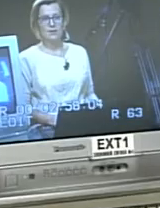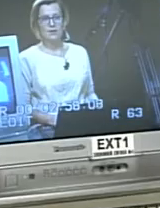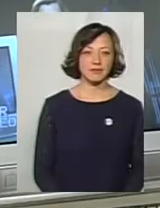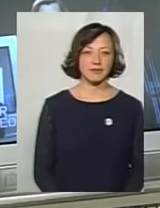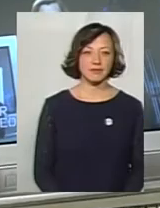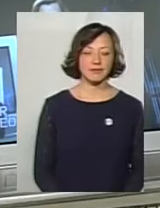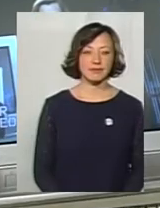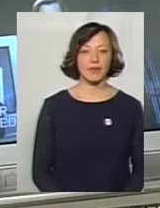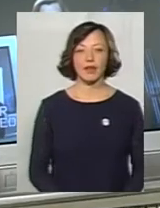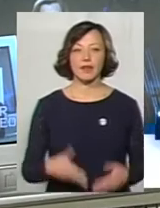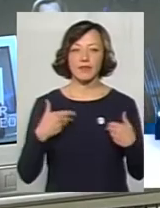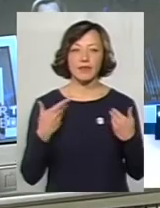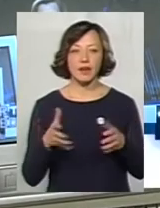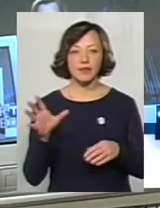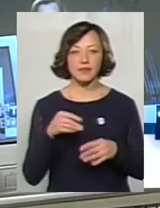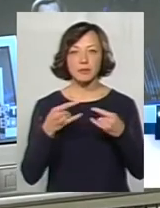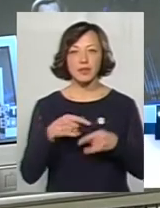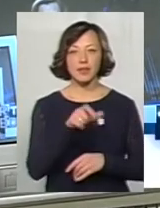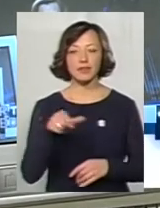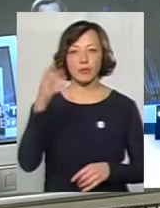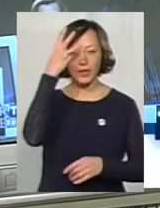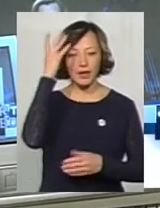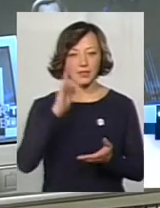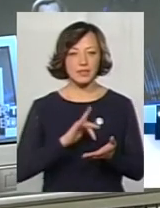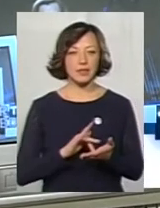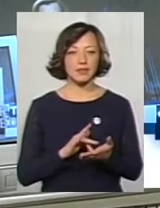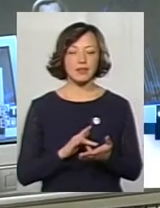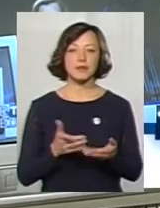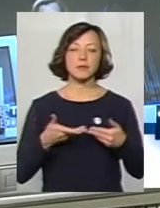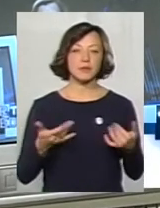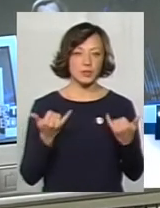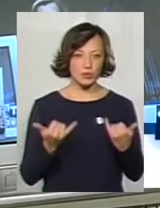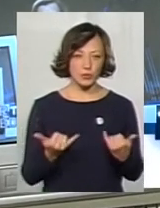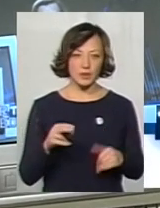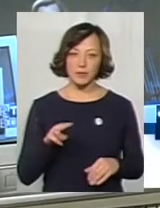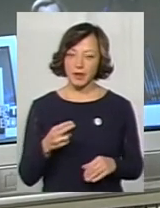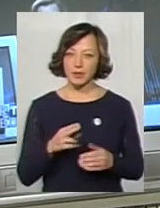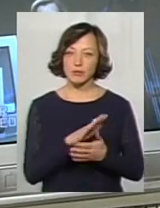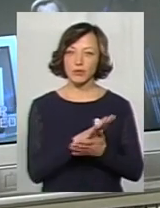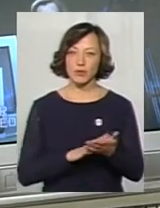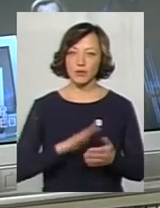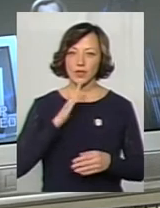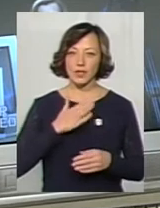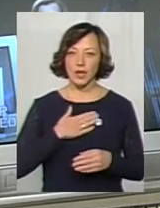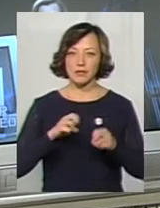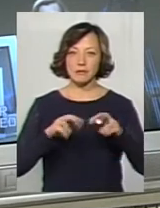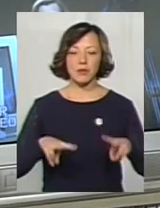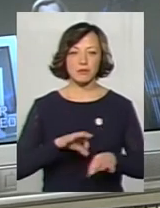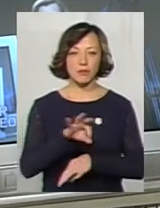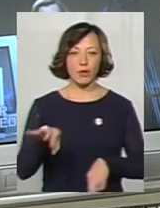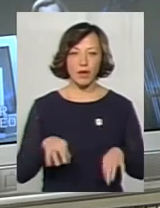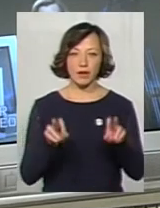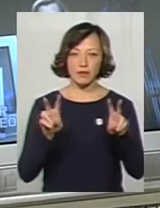Мої вітання усім телеглядачам Поділляцентр. Ми сьогодні п'ятниця і ми продовжуємо наш спецпроект